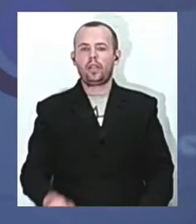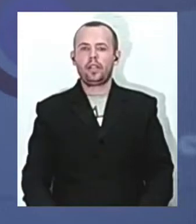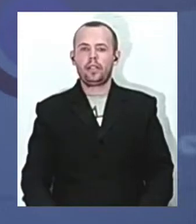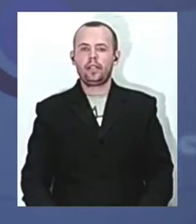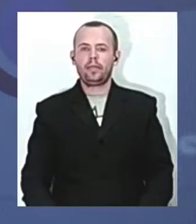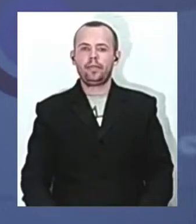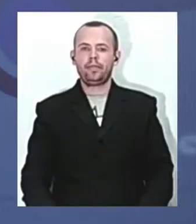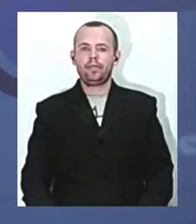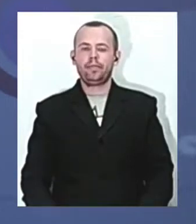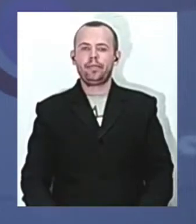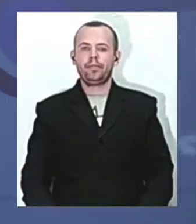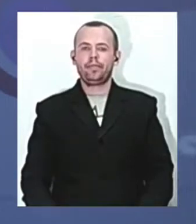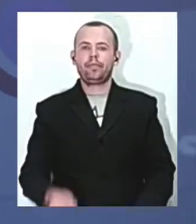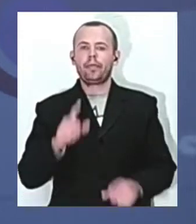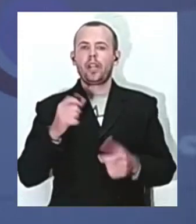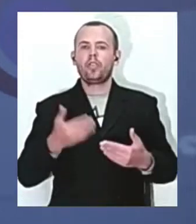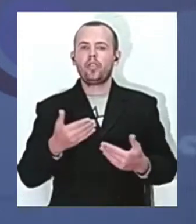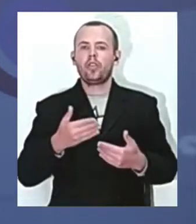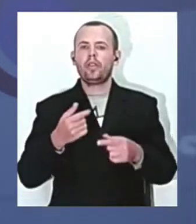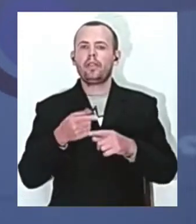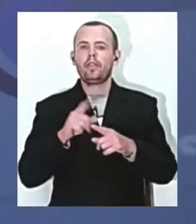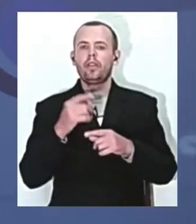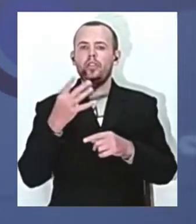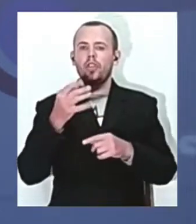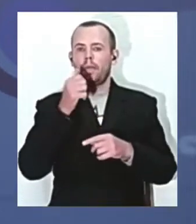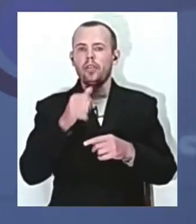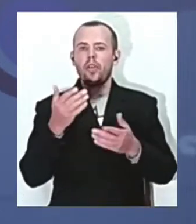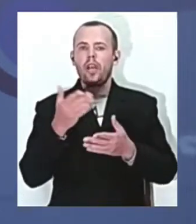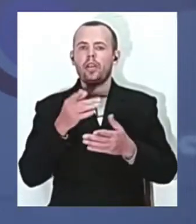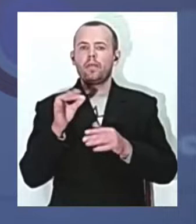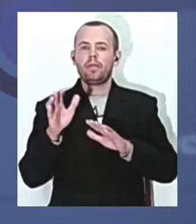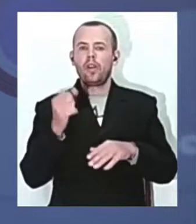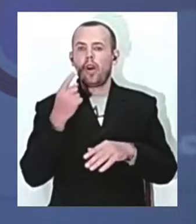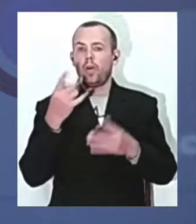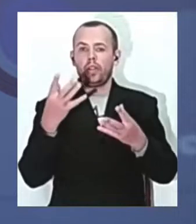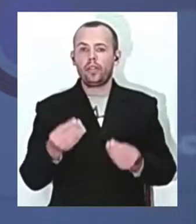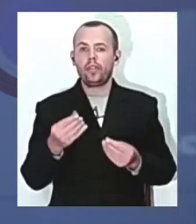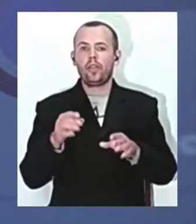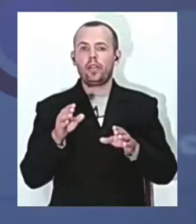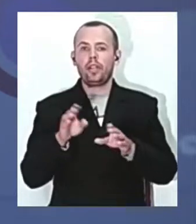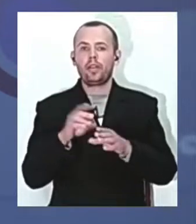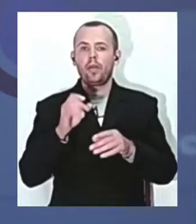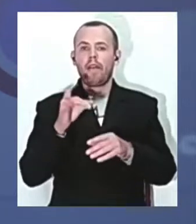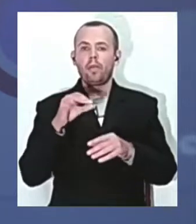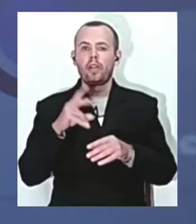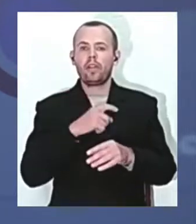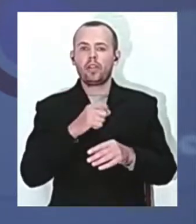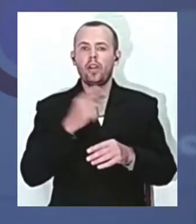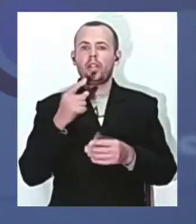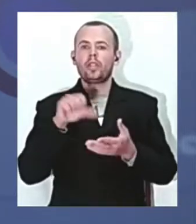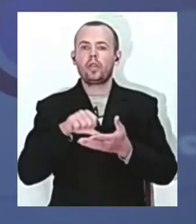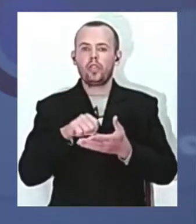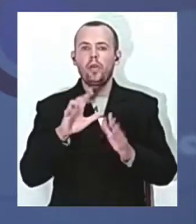Це життя довжиною у чотири місяці, яке примайнуло як один день. Так описує Євромайдан в Одесі одна з учасниць тих подій Яна